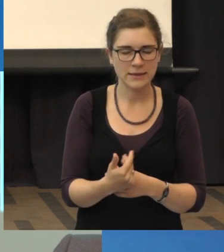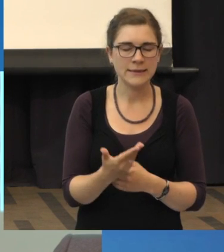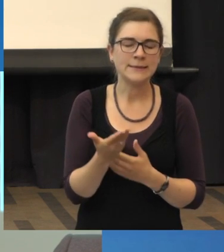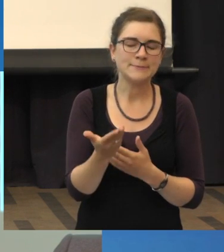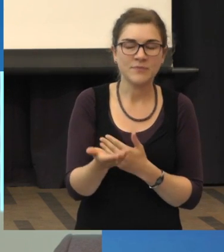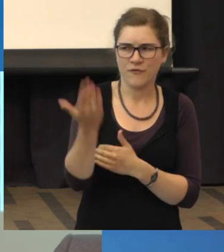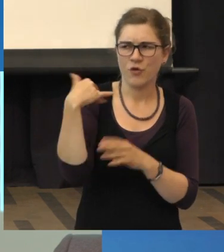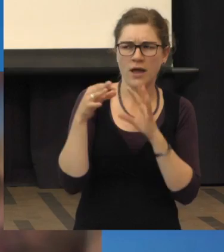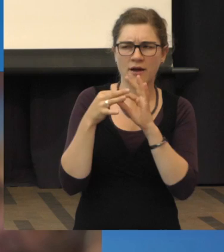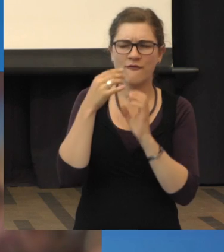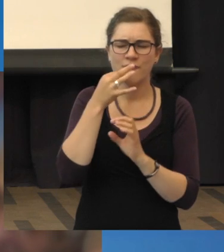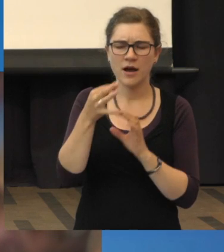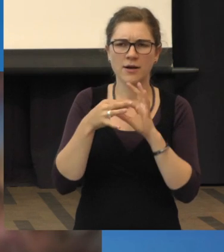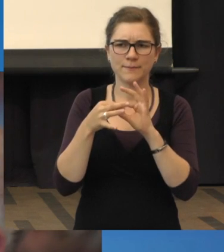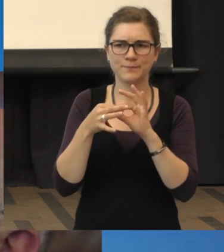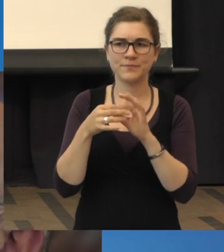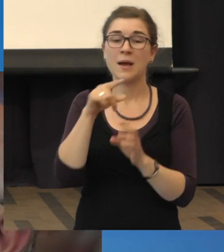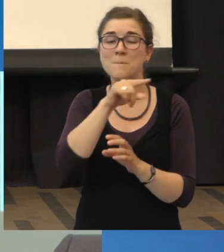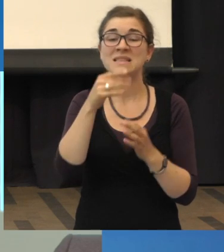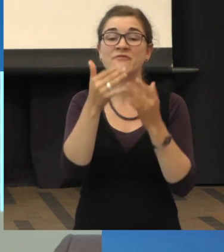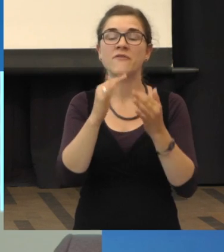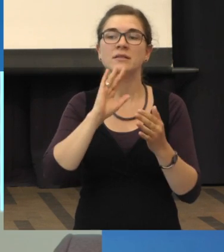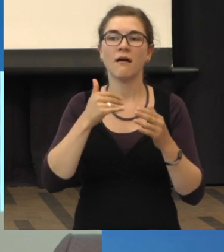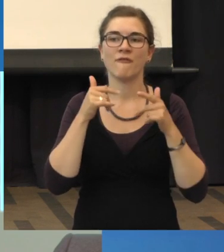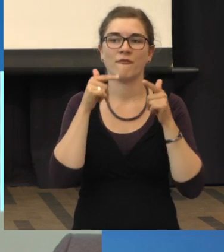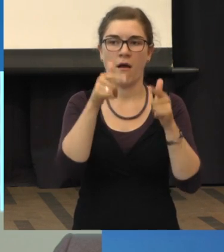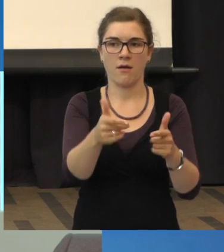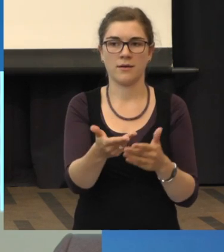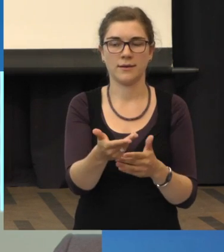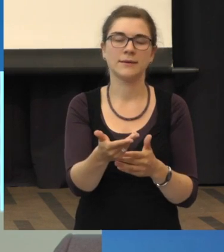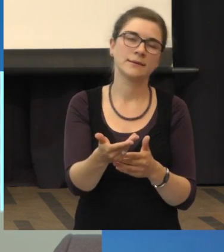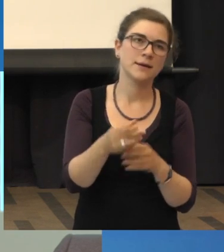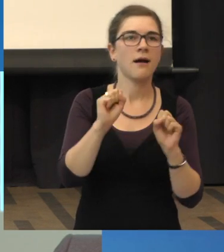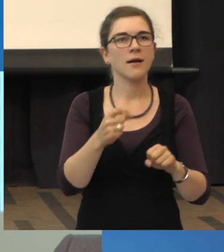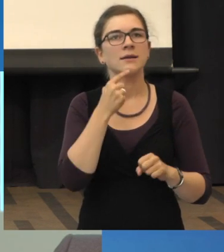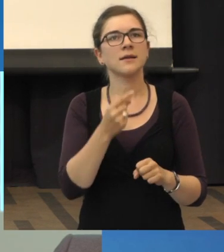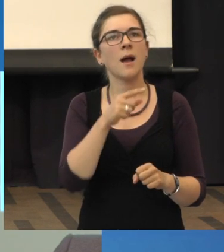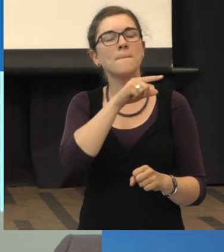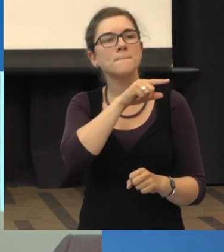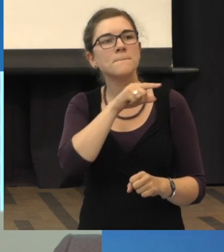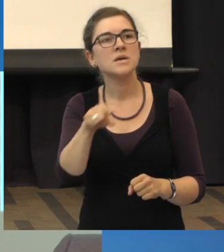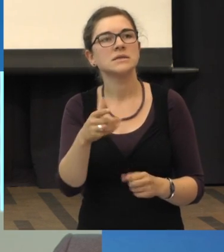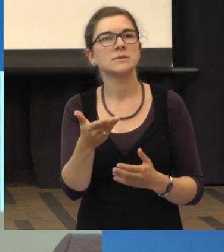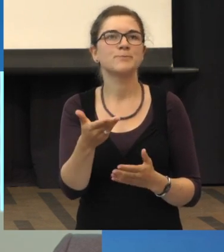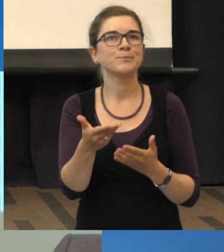hieß es, die Sehkraft, wie viel darf ich fahren? Also man sagt, bis zum,